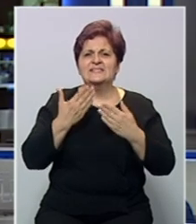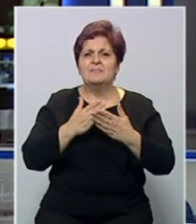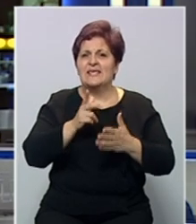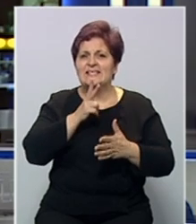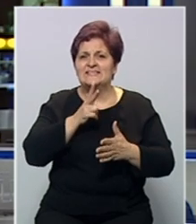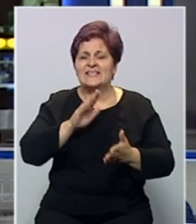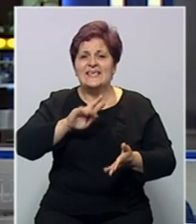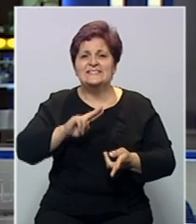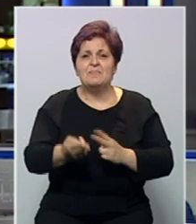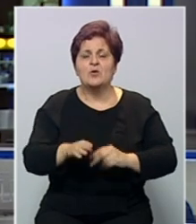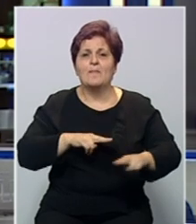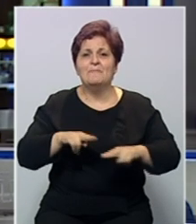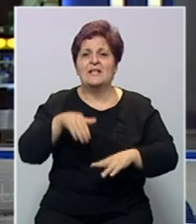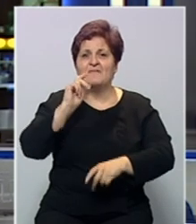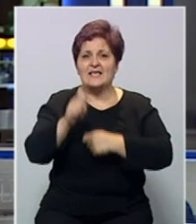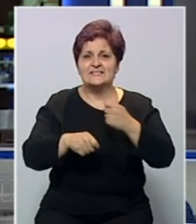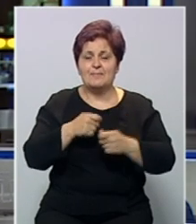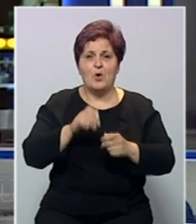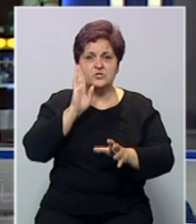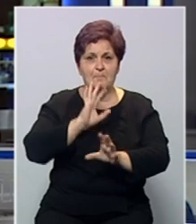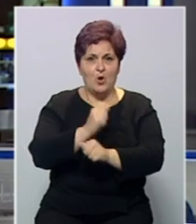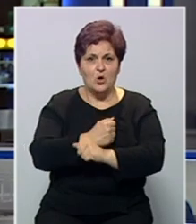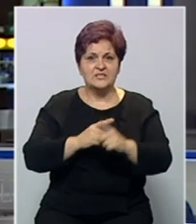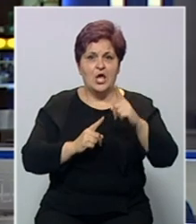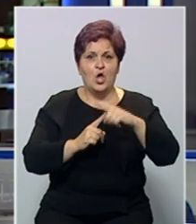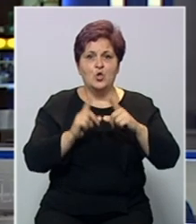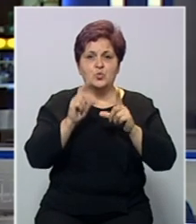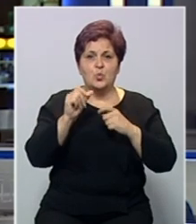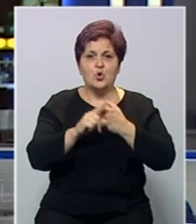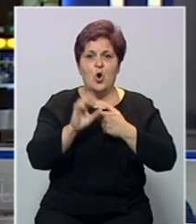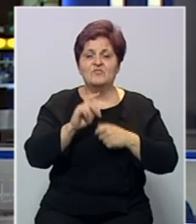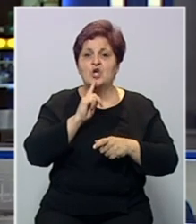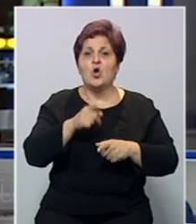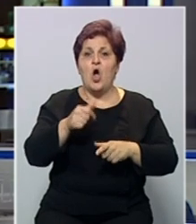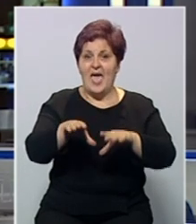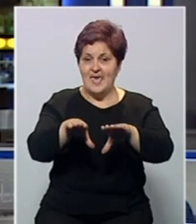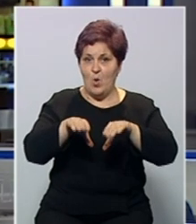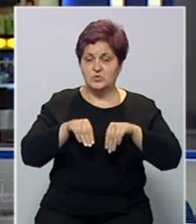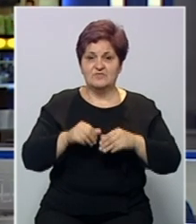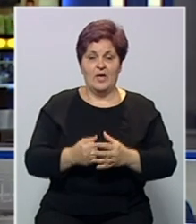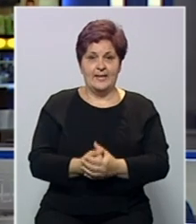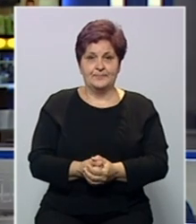inicijativa za smjenu ministrice vanjskih poslova Bosne i Hercegovine, Biseret Urković, koja je usvojena.